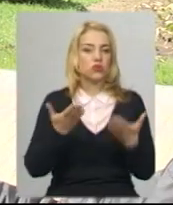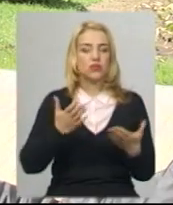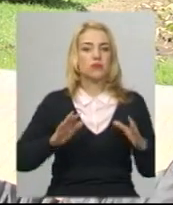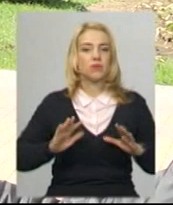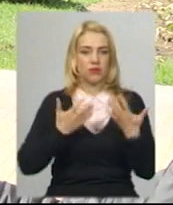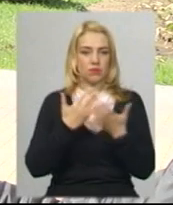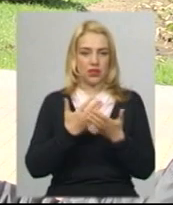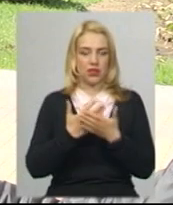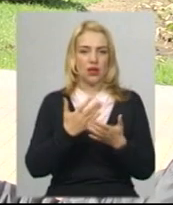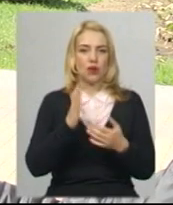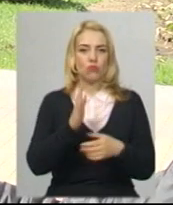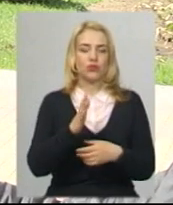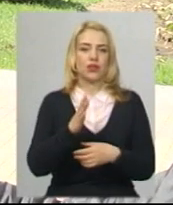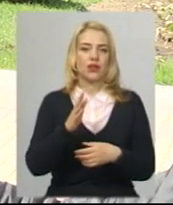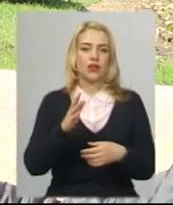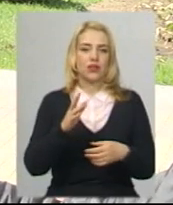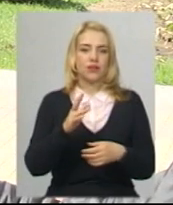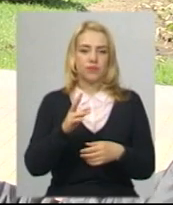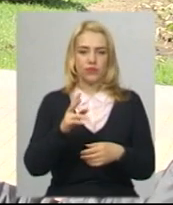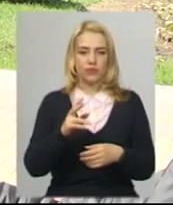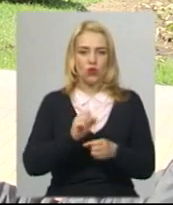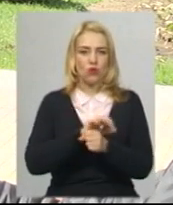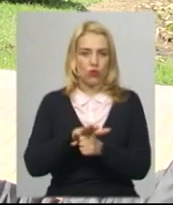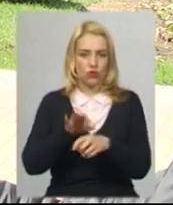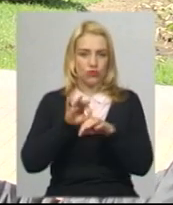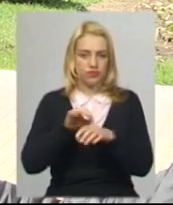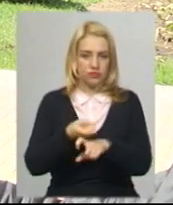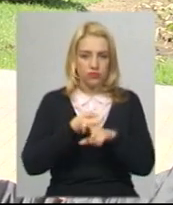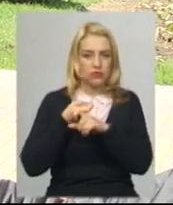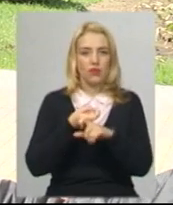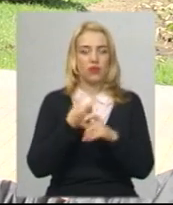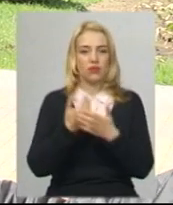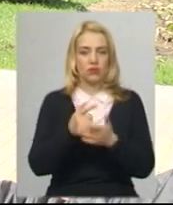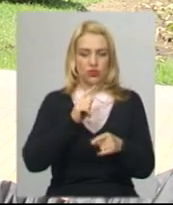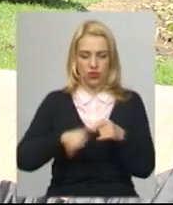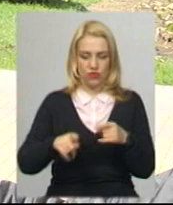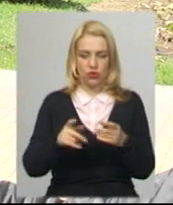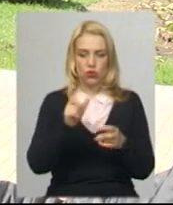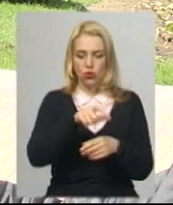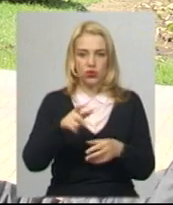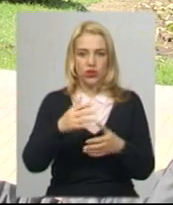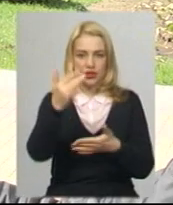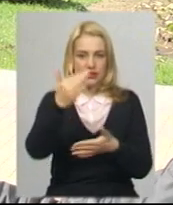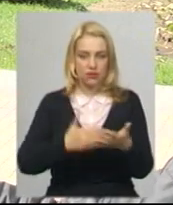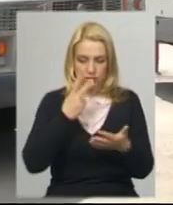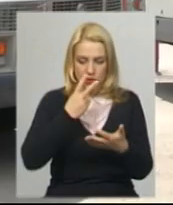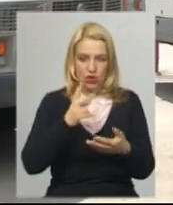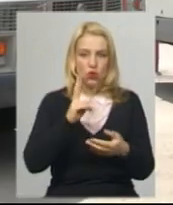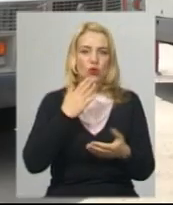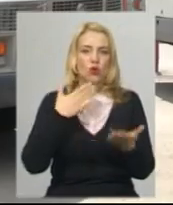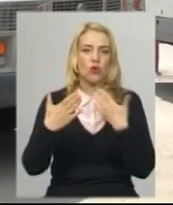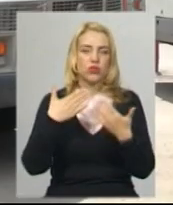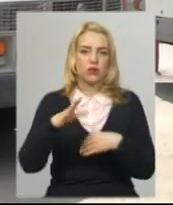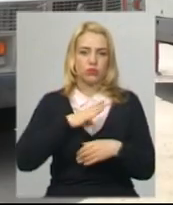якийсь спалах і це буде зв'язано з транспортним сполученням, ми могли швидко ідентифікувати людей, які були контактними особами.